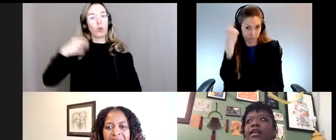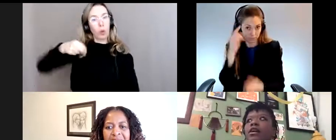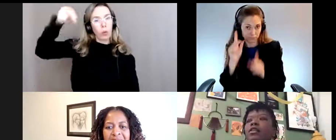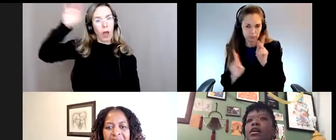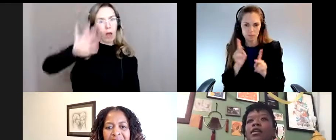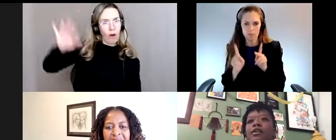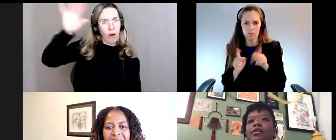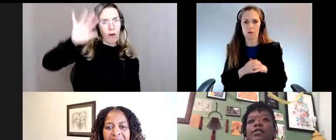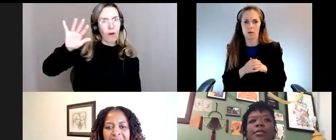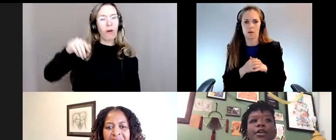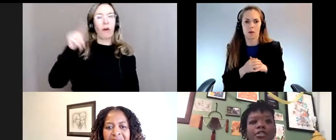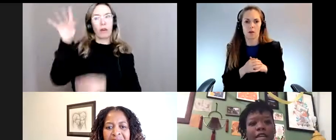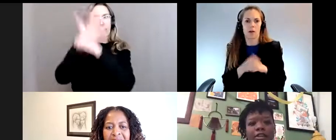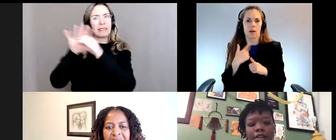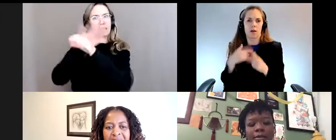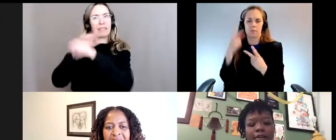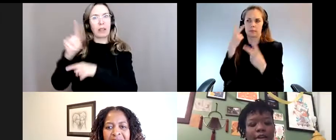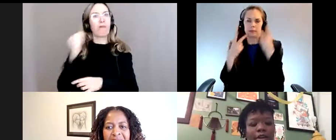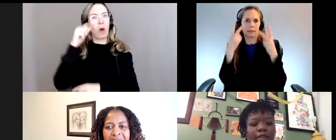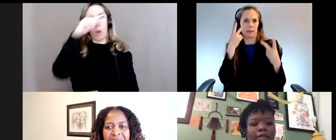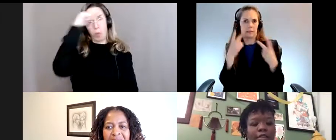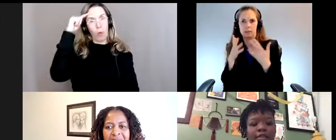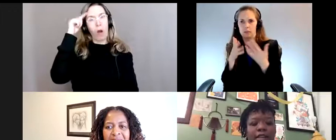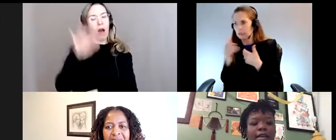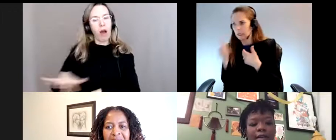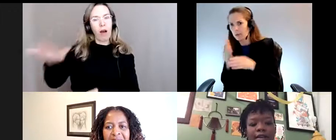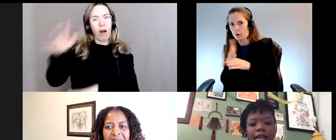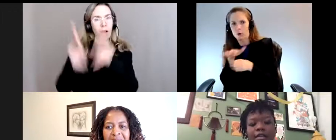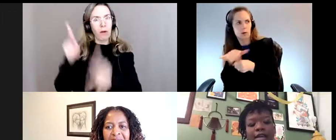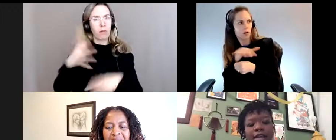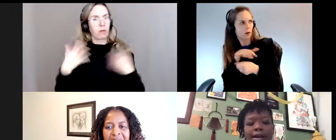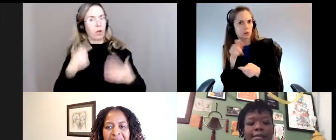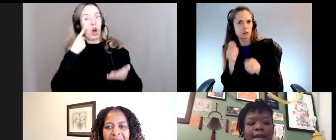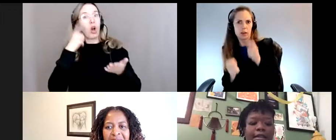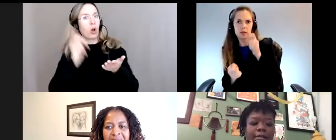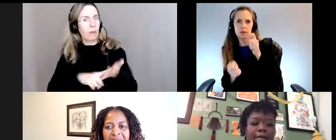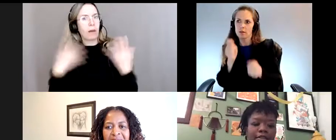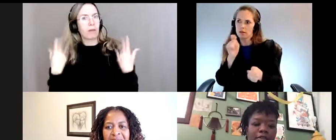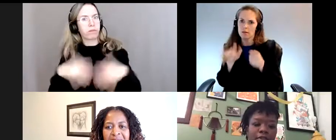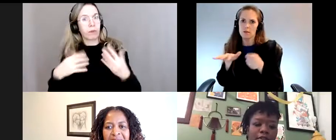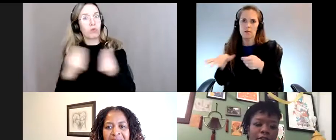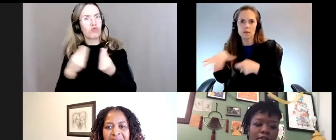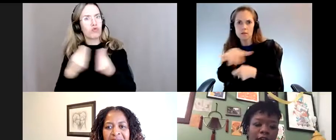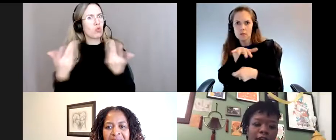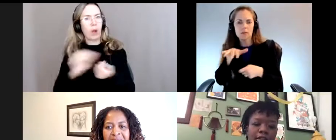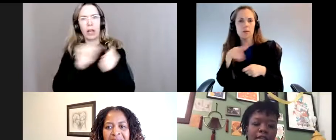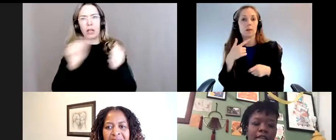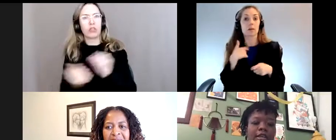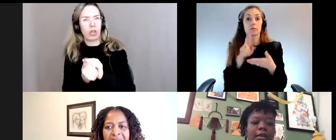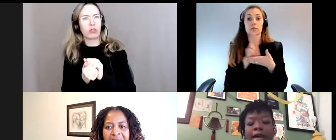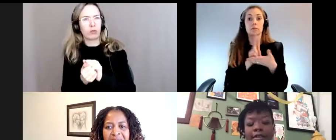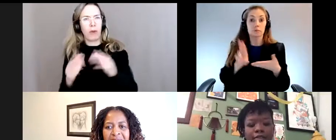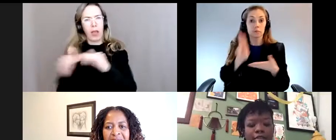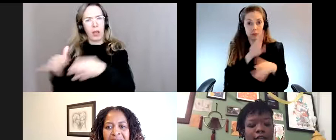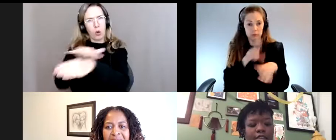un secteur qui est principalement noir. J'ai constaté beaucoup de changements au sein de la